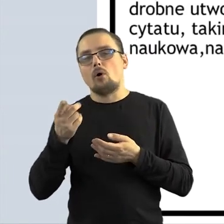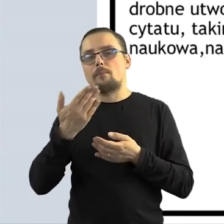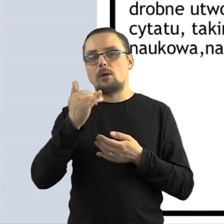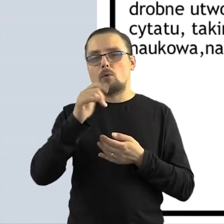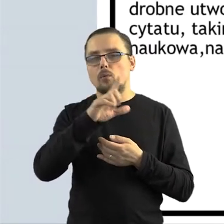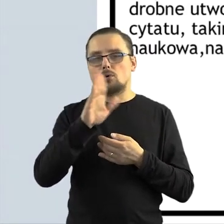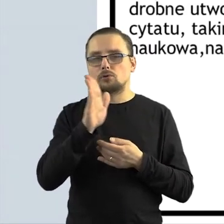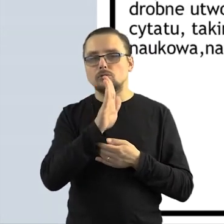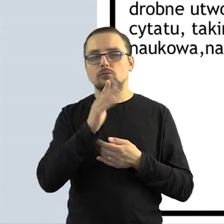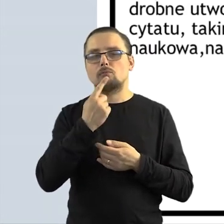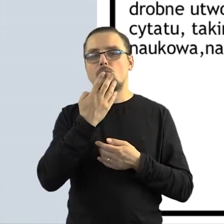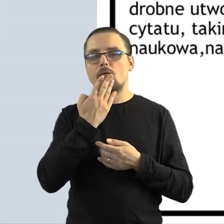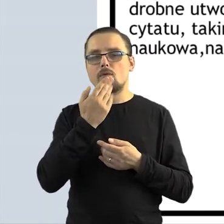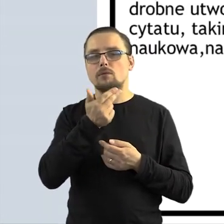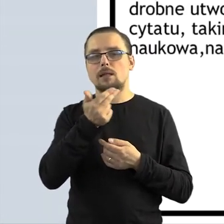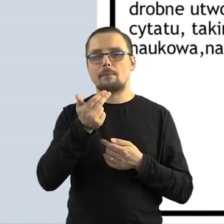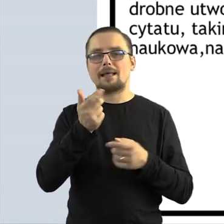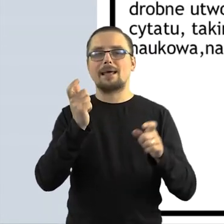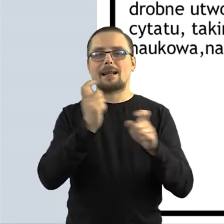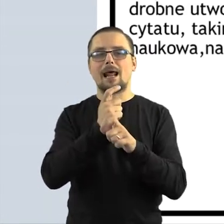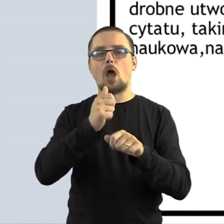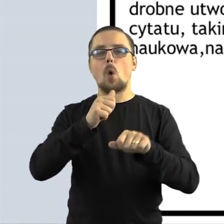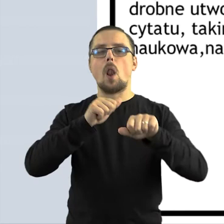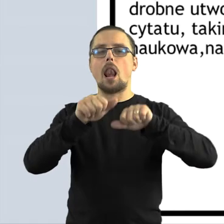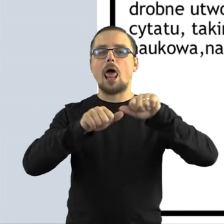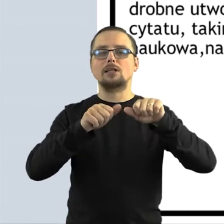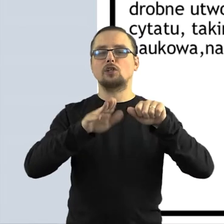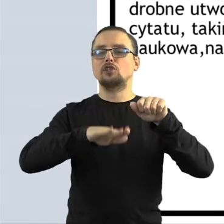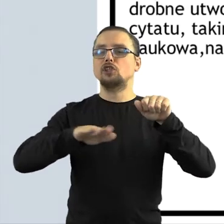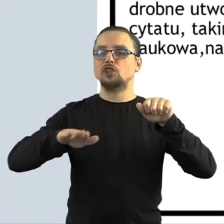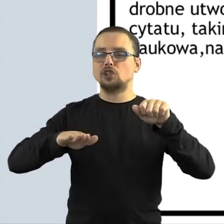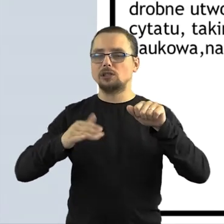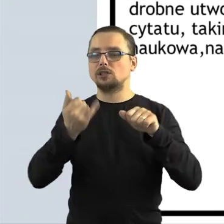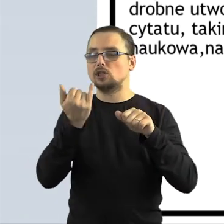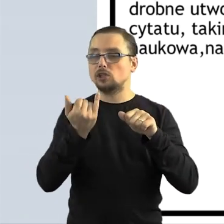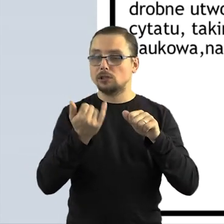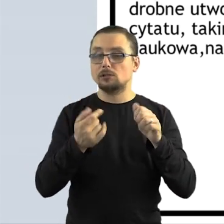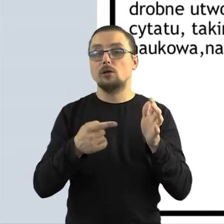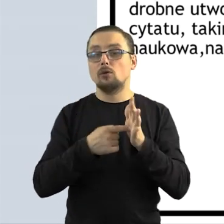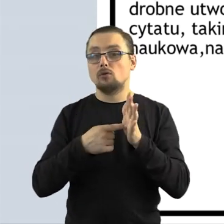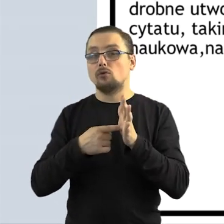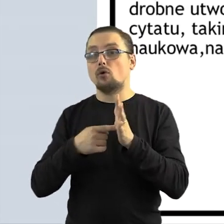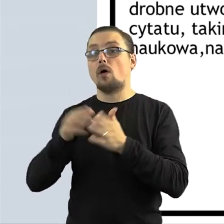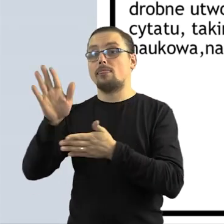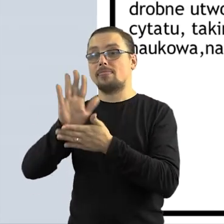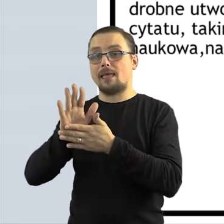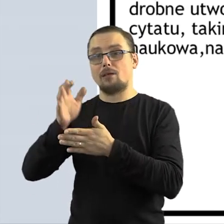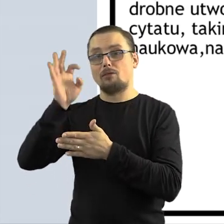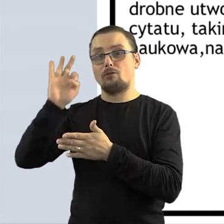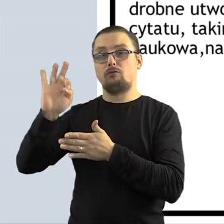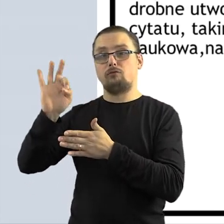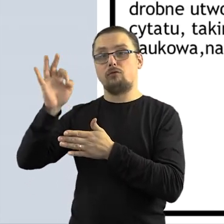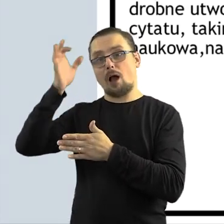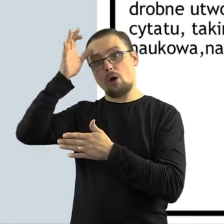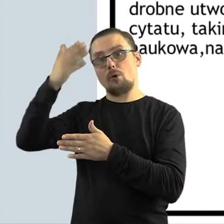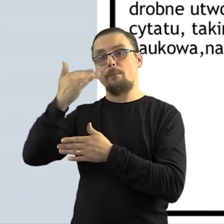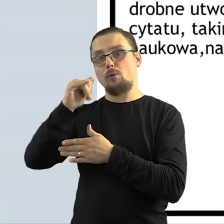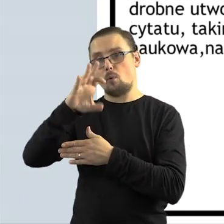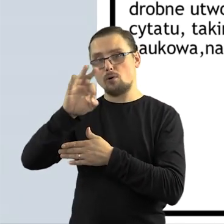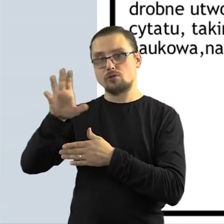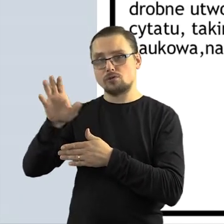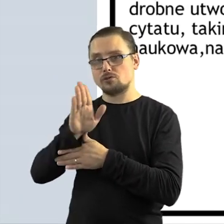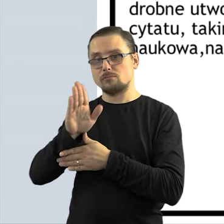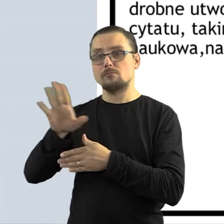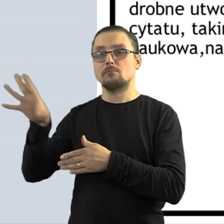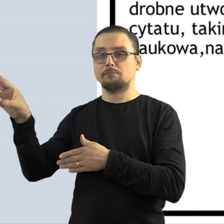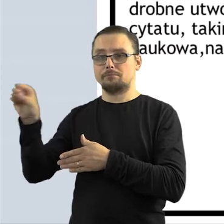dziecinnych na przykładzie danego fragmentu wiersza, to wtedy ten fragment mogą wykorzystać w ramach prawa cytatu w